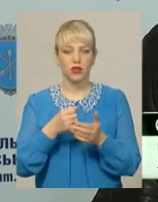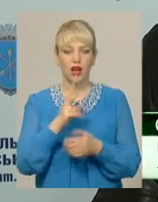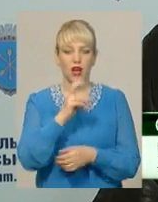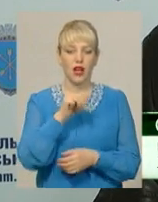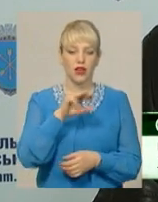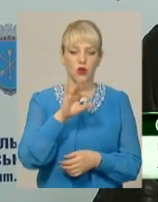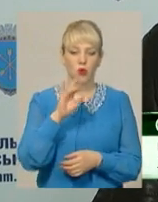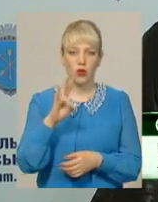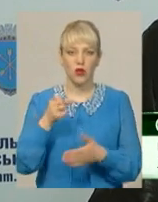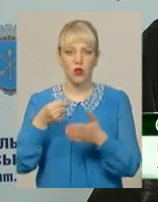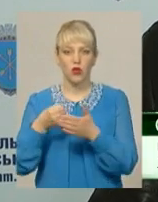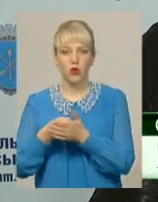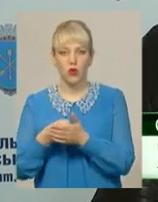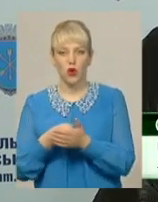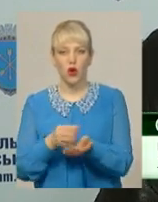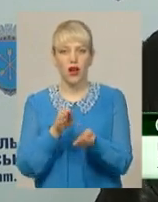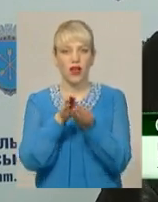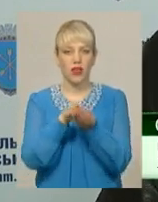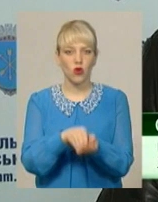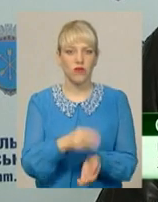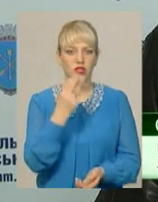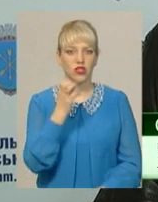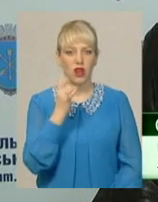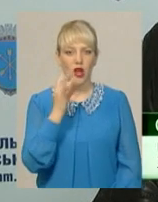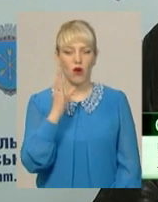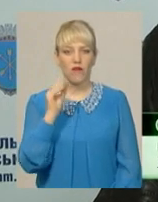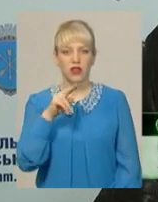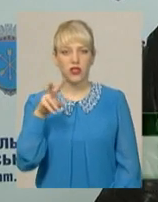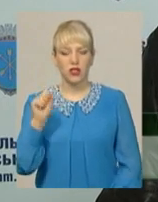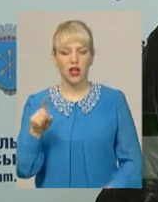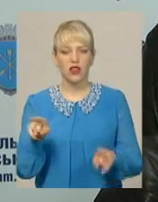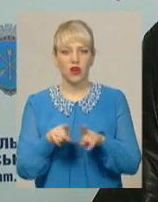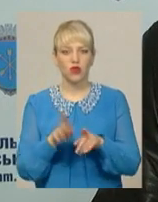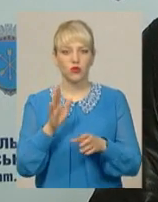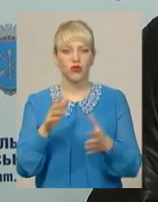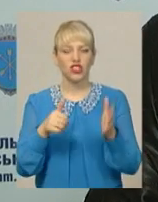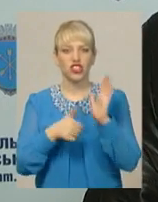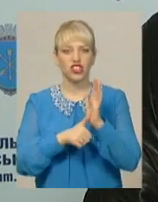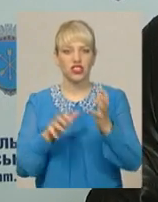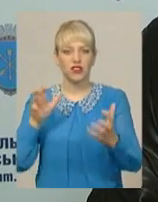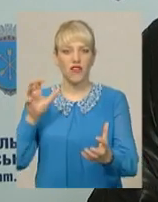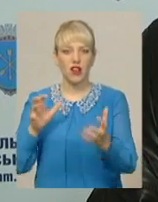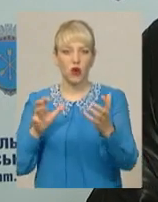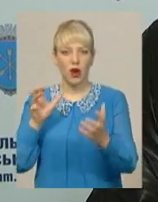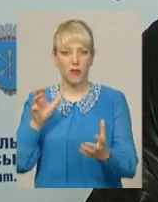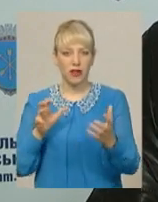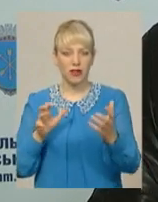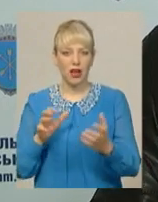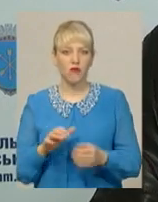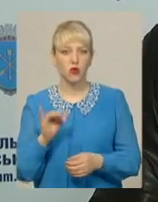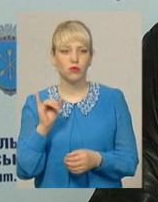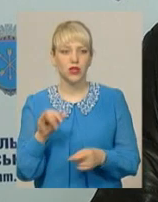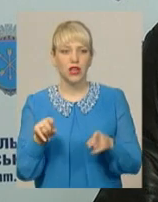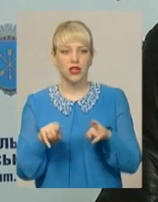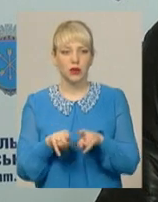кладовища Шаровічки. Крім того, буде додатково задіяно 6 великогабаритних автобусів, які будуть